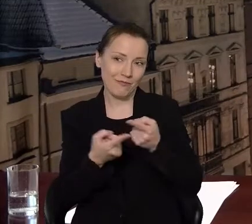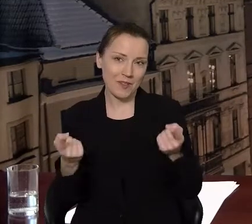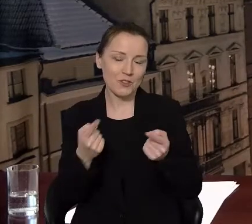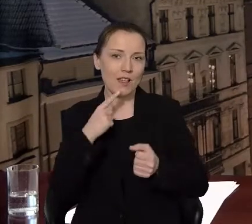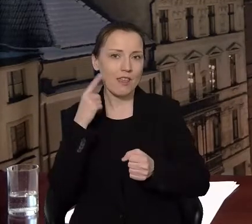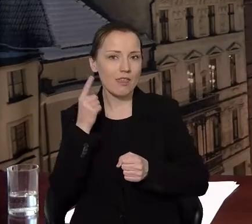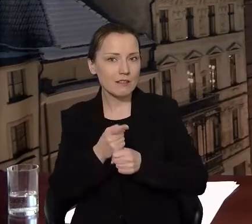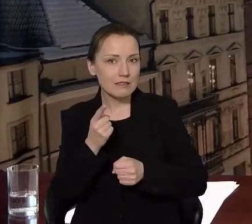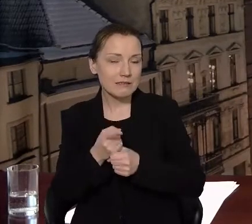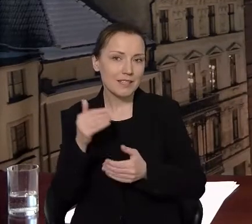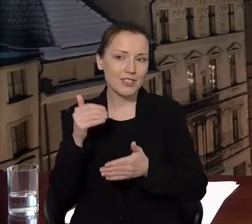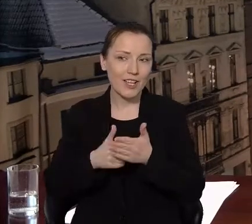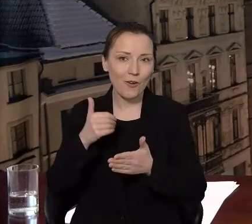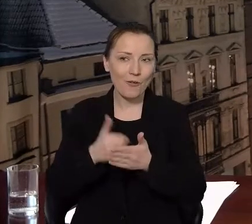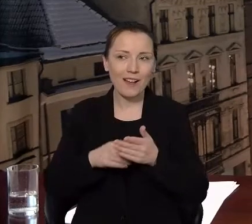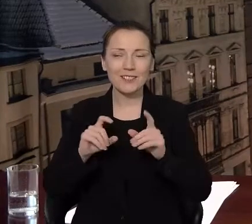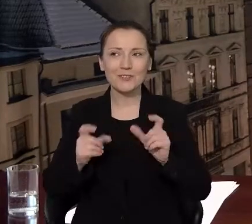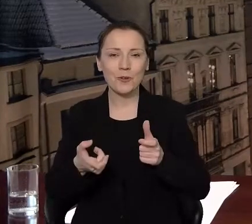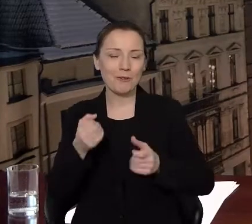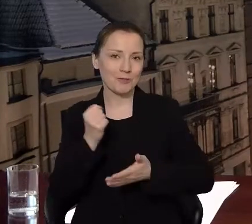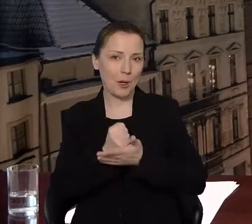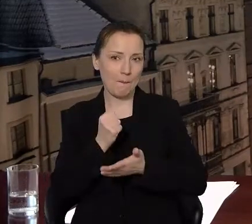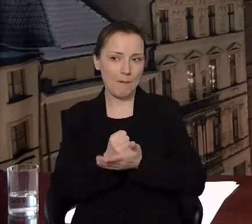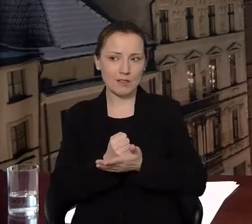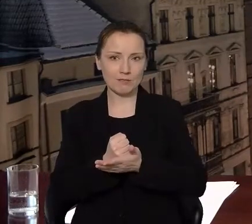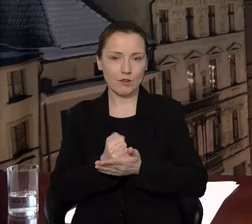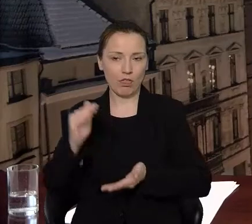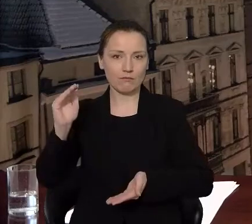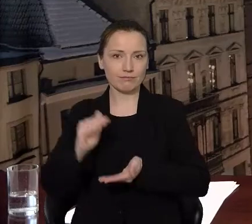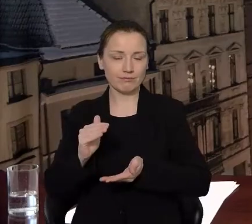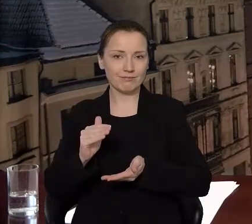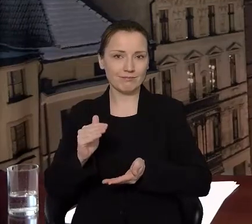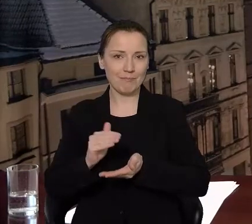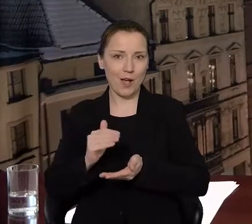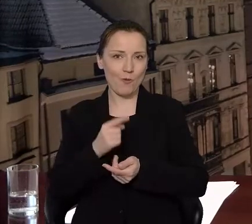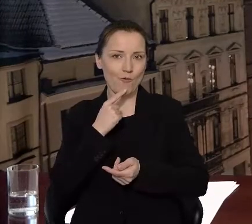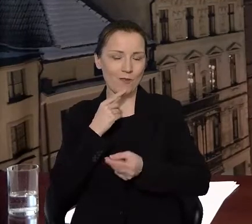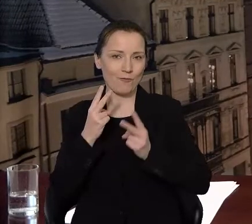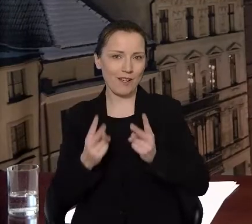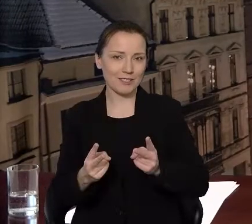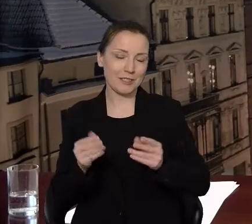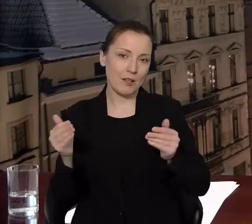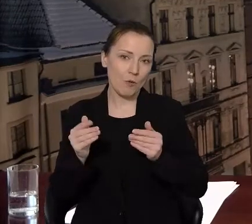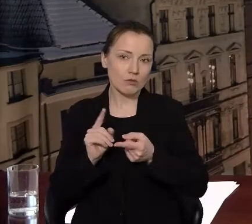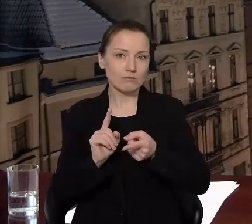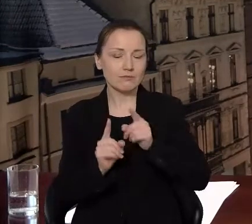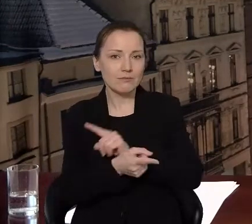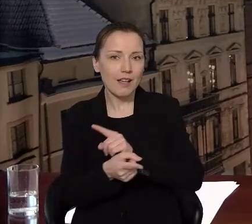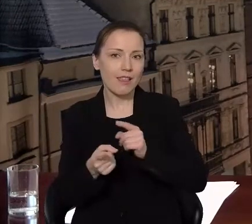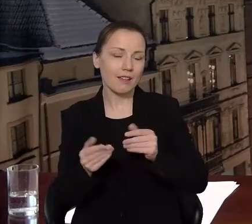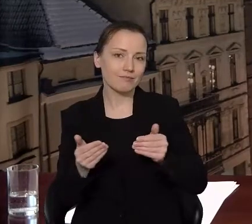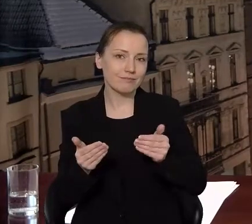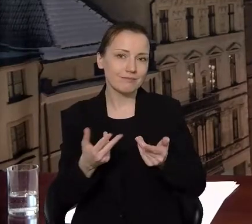zachowaniach, czy po prostu chęci przygotowania się także do możliwości dysponowania tym